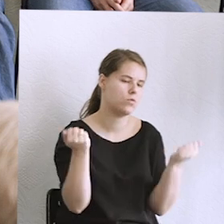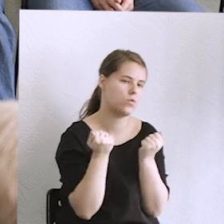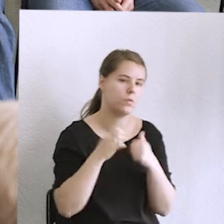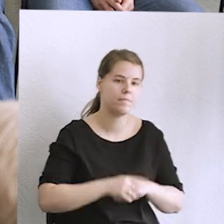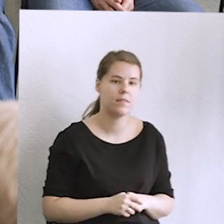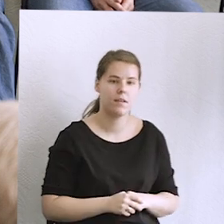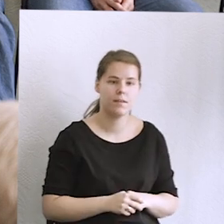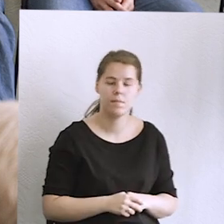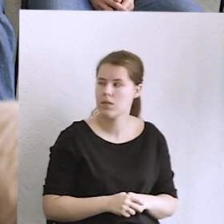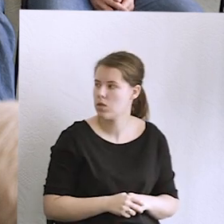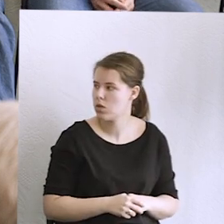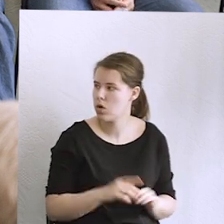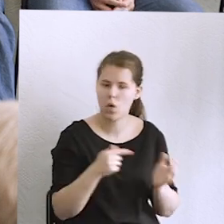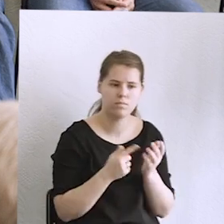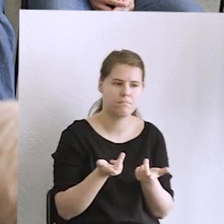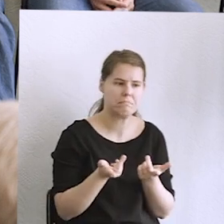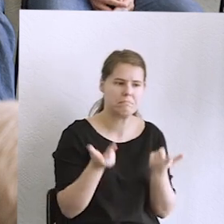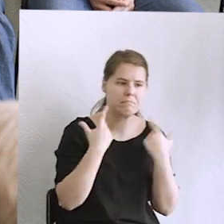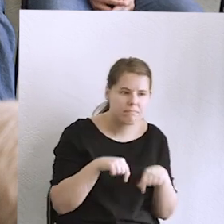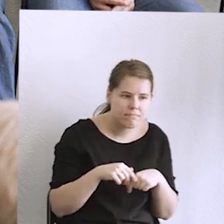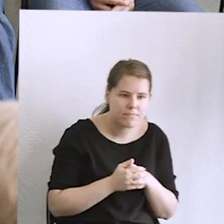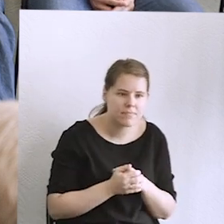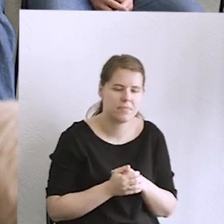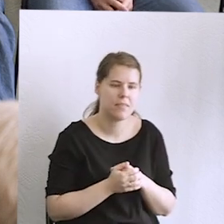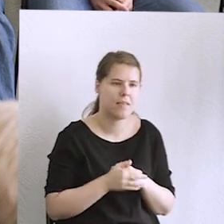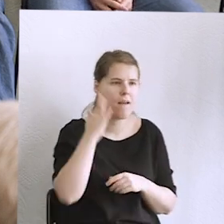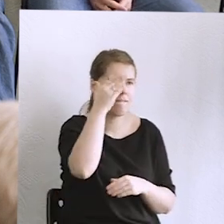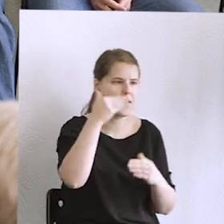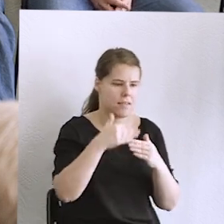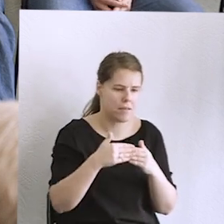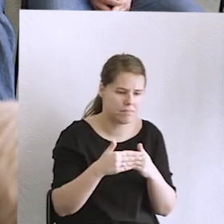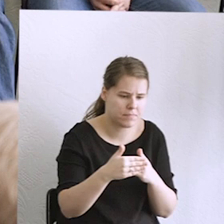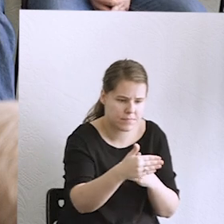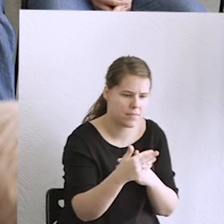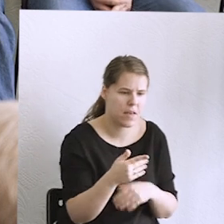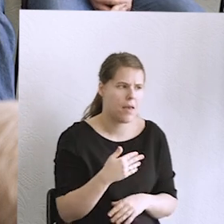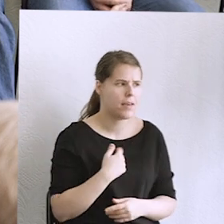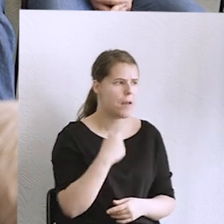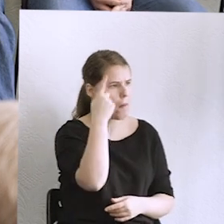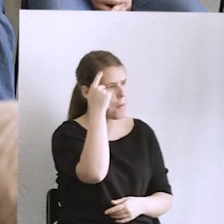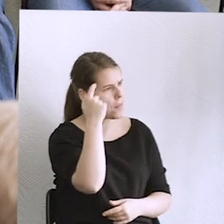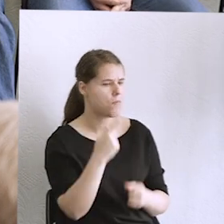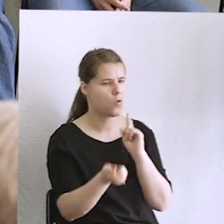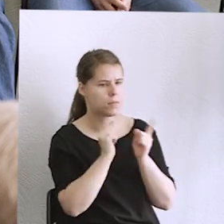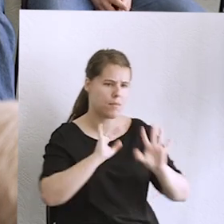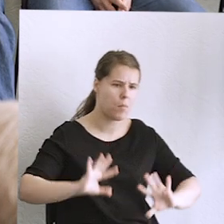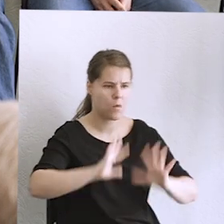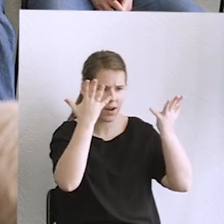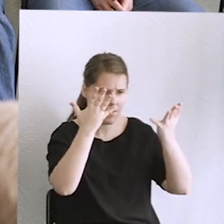Trochę mnie zaskoczyła ta uwaga o linearności tych wizji. My cały czas mówimy o rewolucji jednak, nie mniej, więcej. I to,